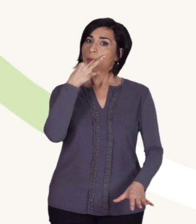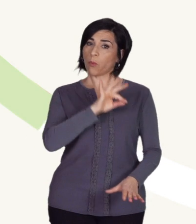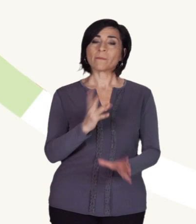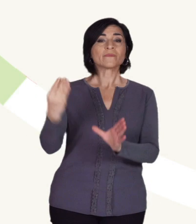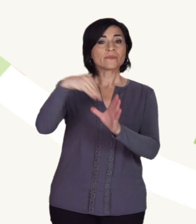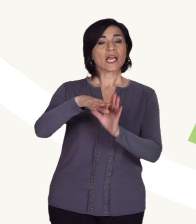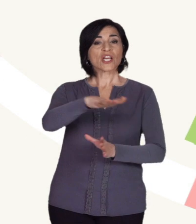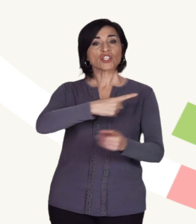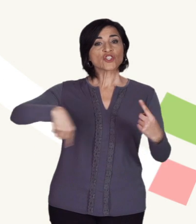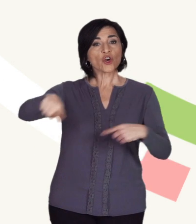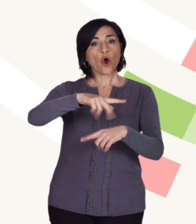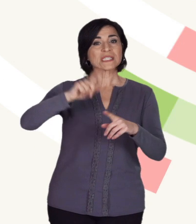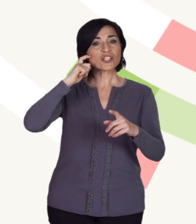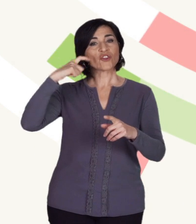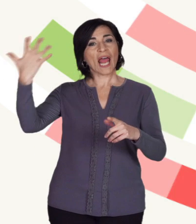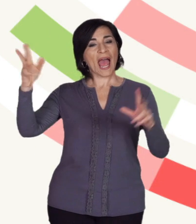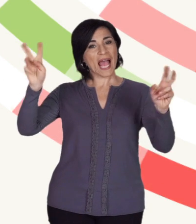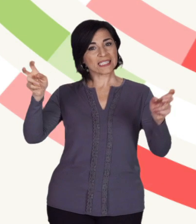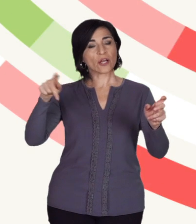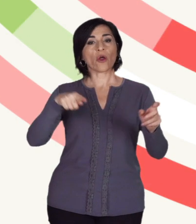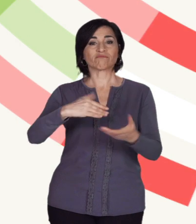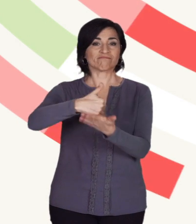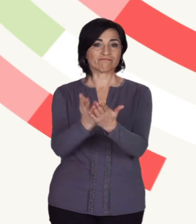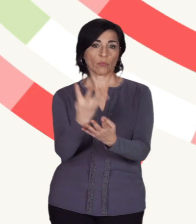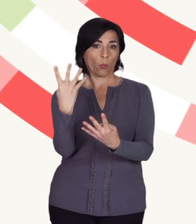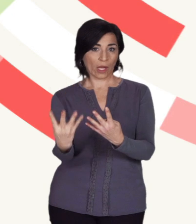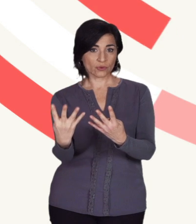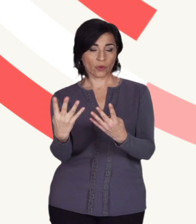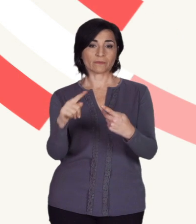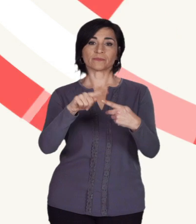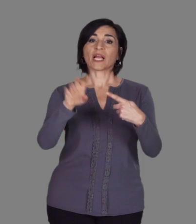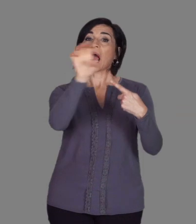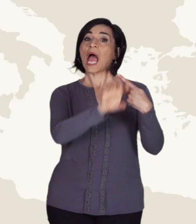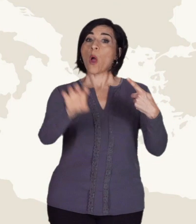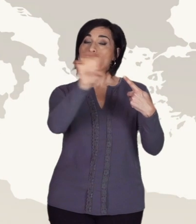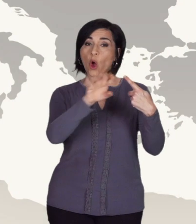'ambito della circoscrizione estero, divisa in quattro ripartizioni.